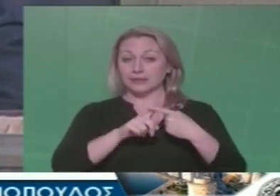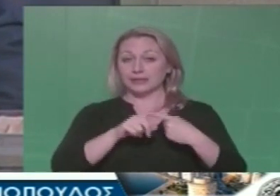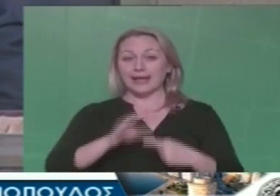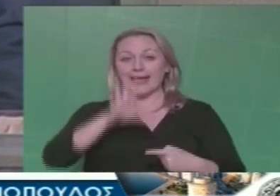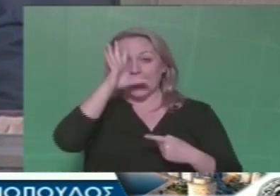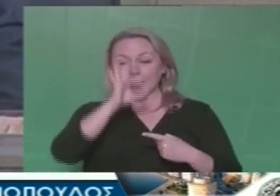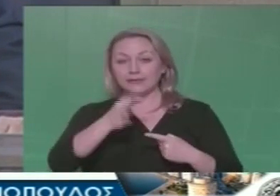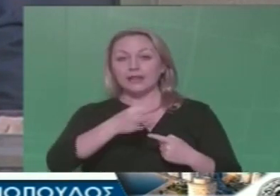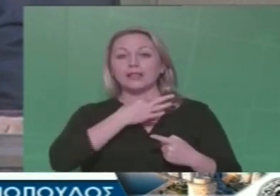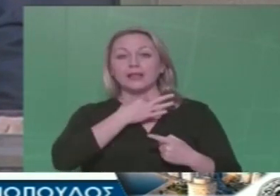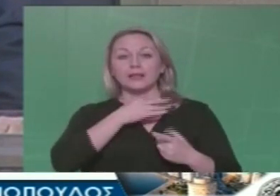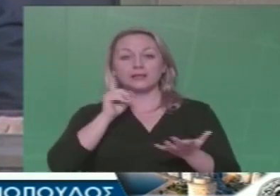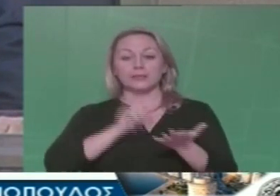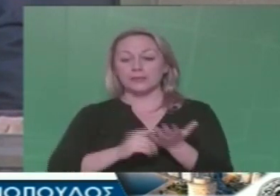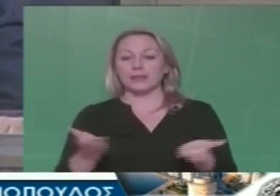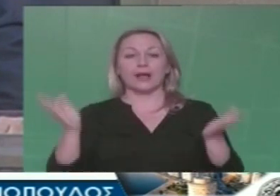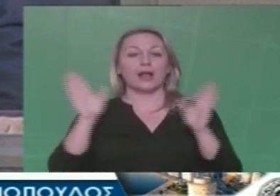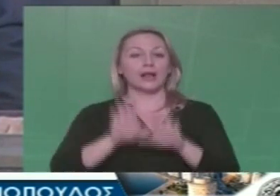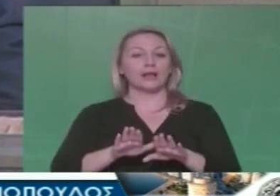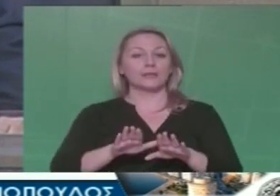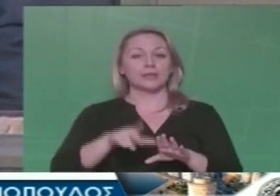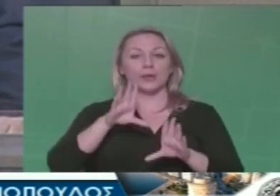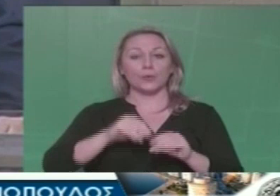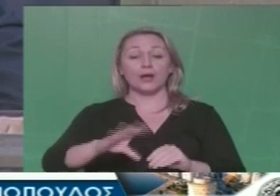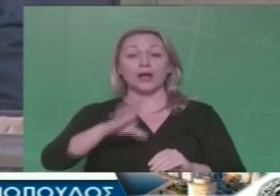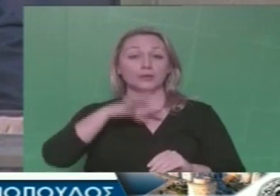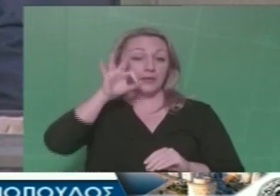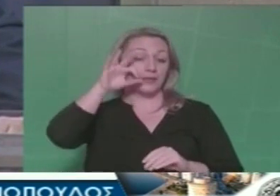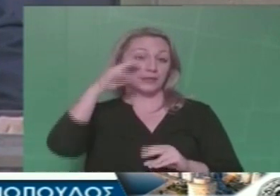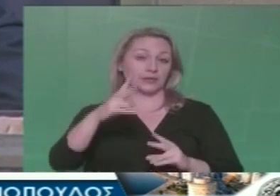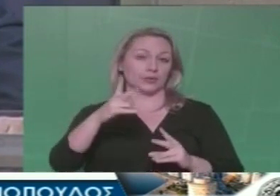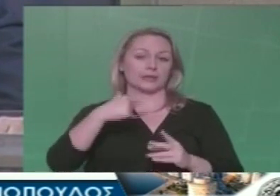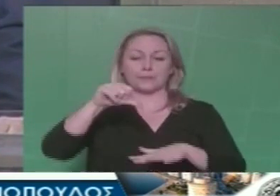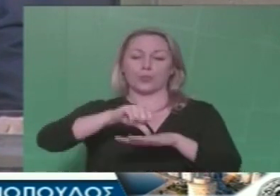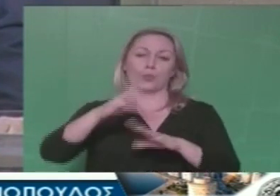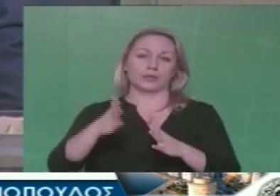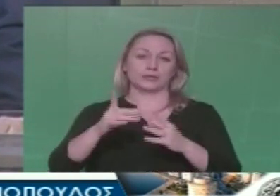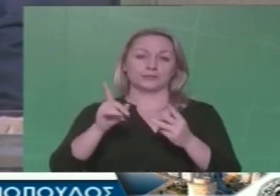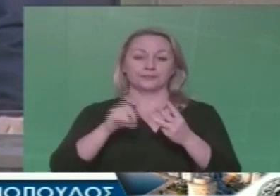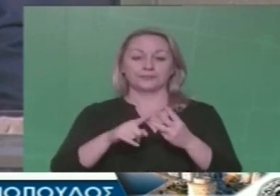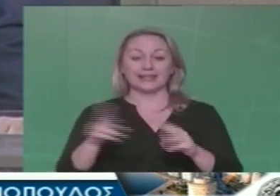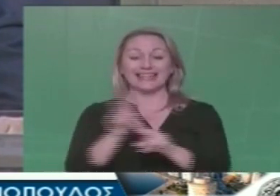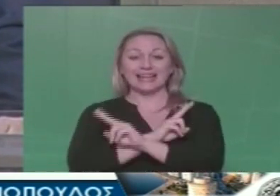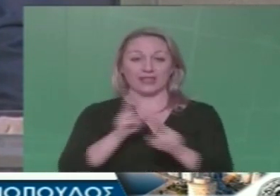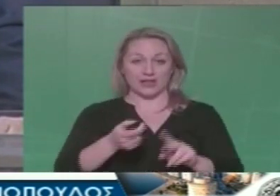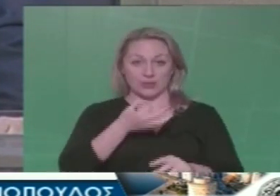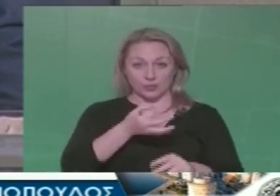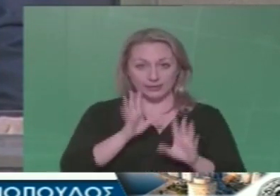οι πραγματικές ανάγκες που πρέπει να καλύψει για τους δημότες μιας πόλης. Για να το κάνουμε πιο λιανό.